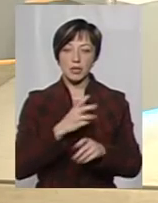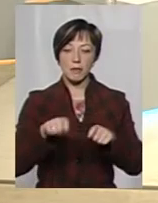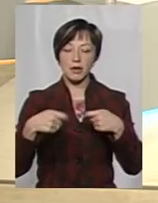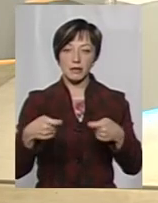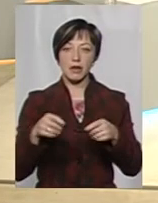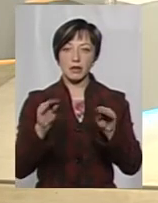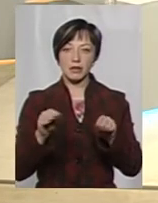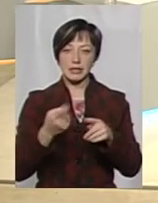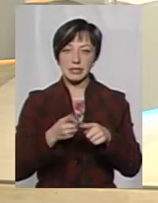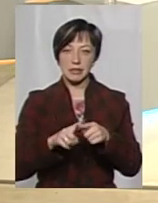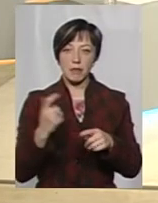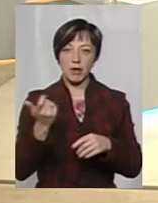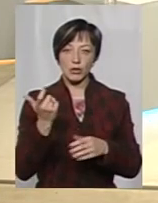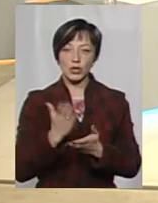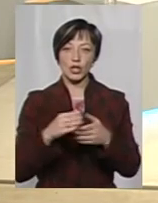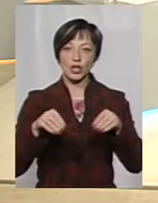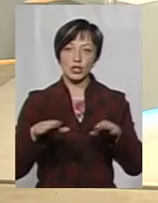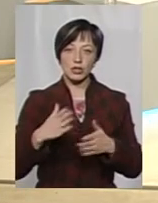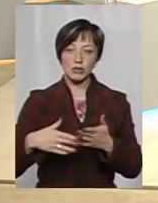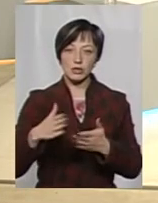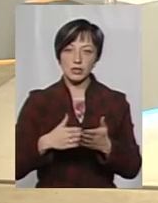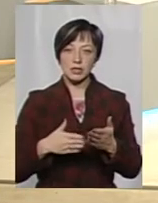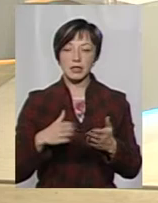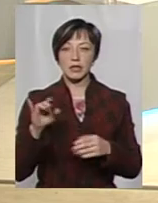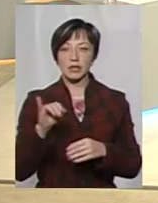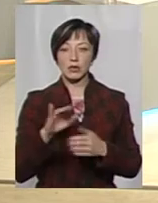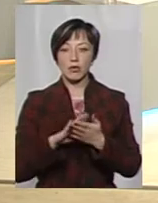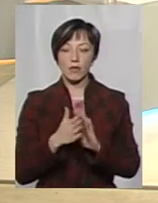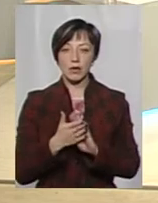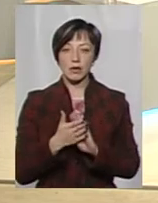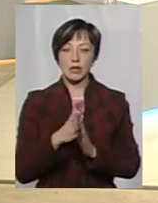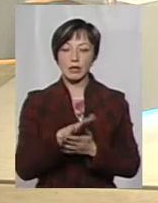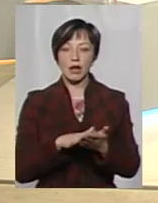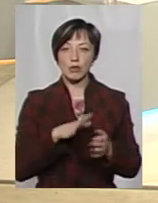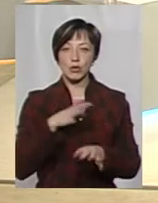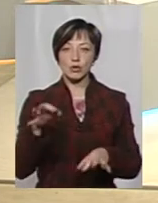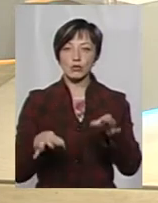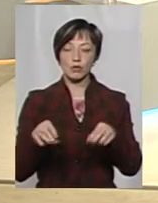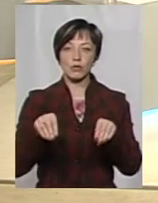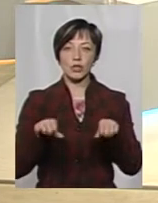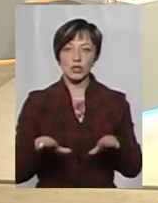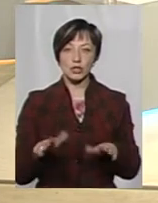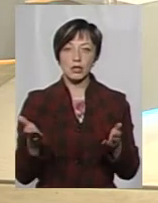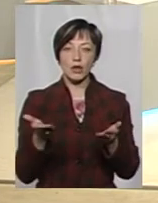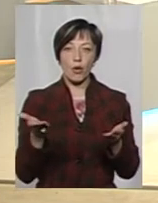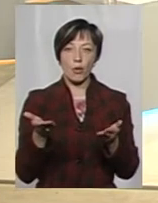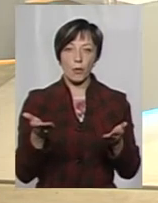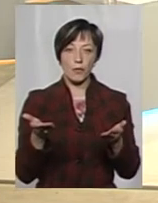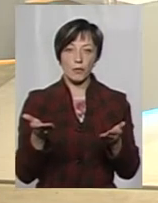майно, хоча там і рішенням сесії розірваного, концесаційний договір, далі було судове рішення, якому